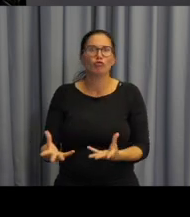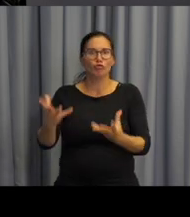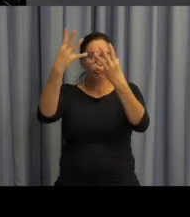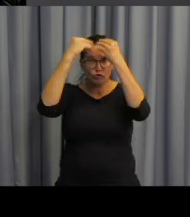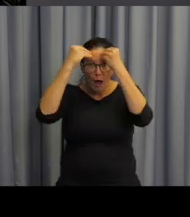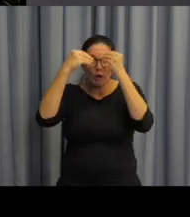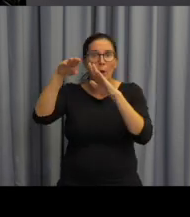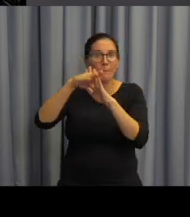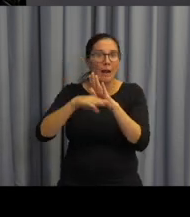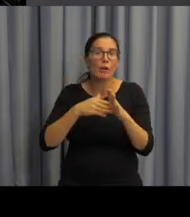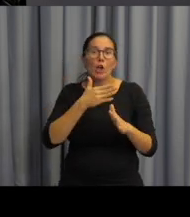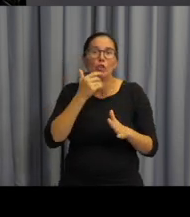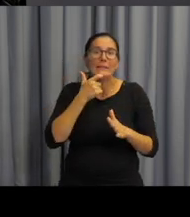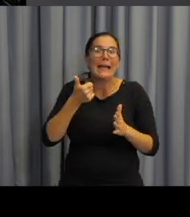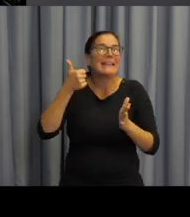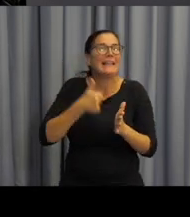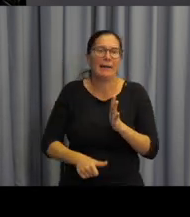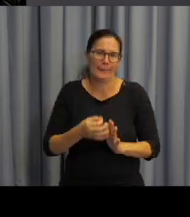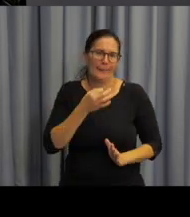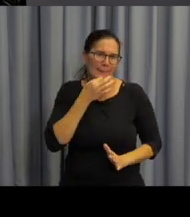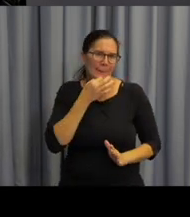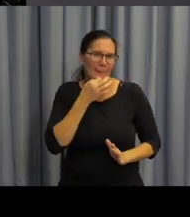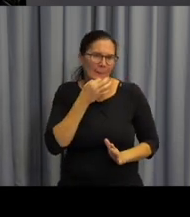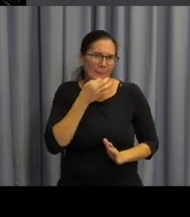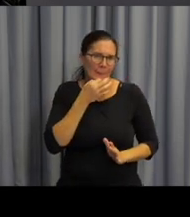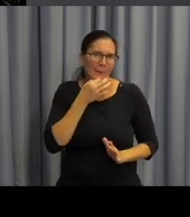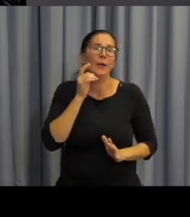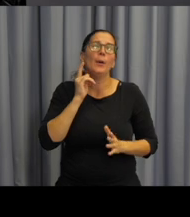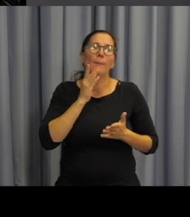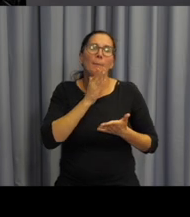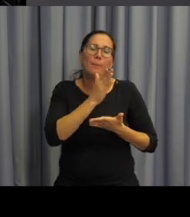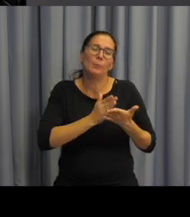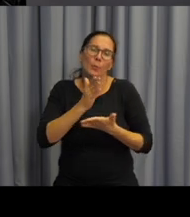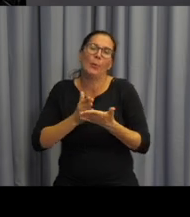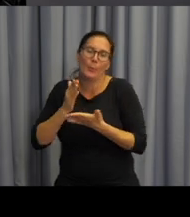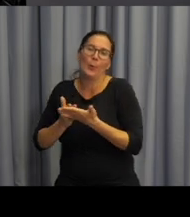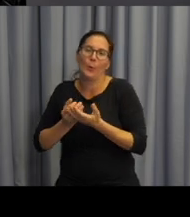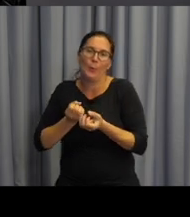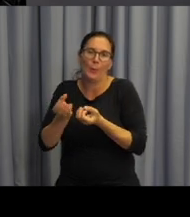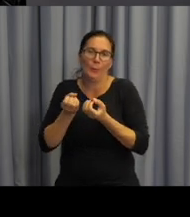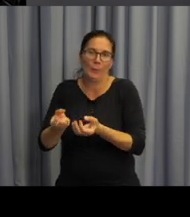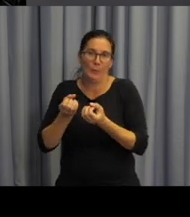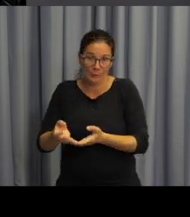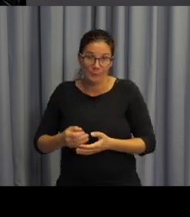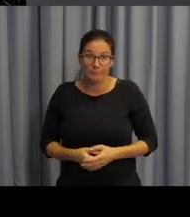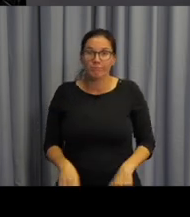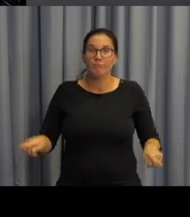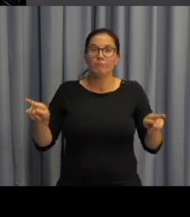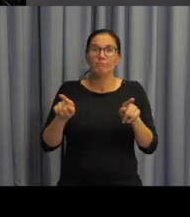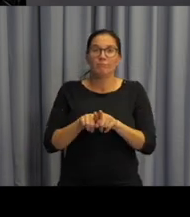systém češtiny vlastně nemohou zapamatovat nebo uchopit najednou. Je důležité také v rámci